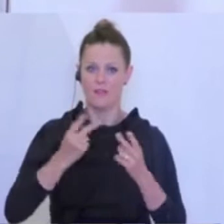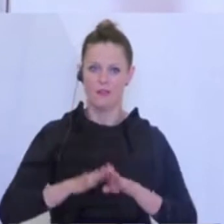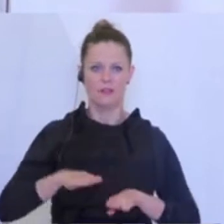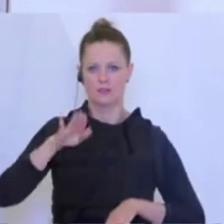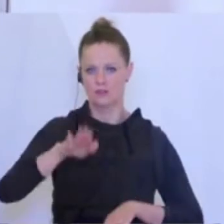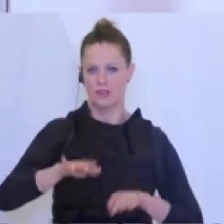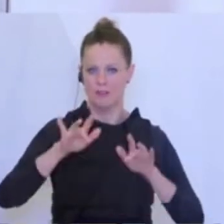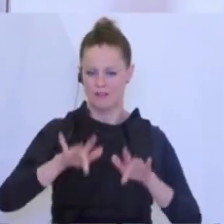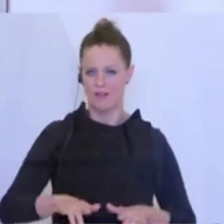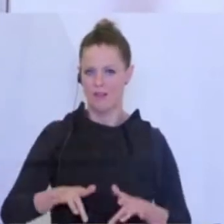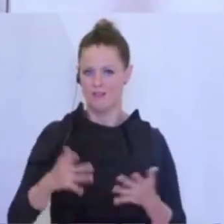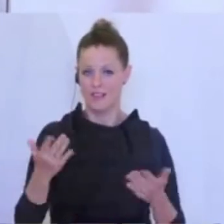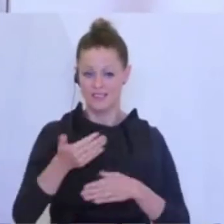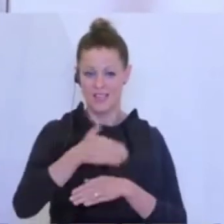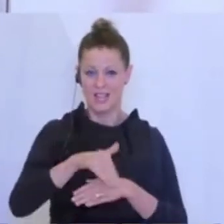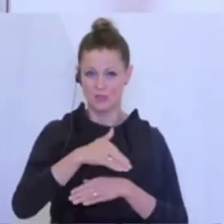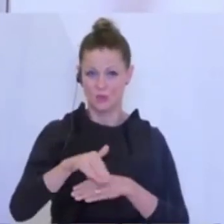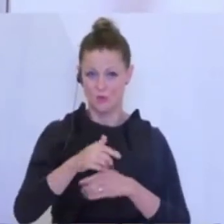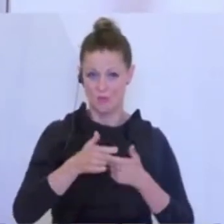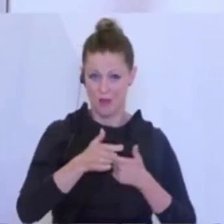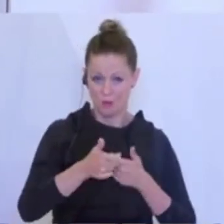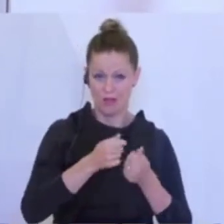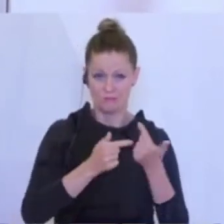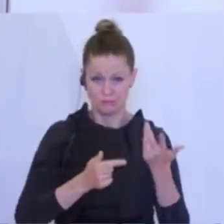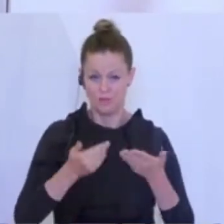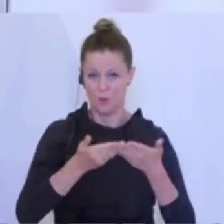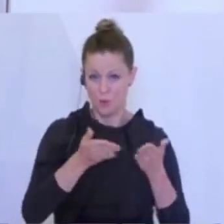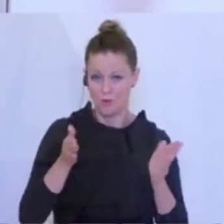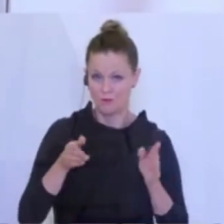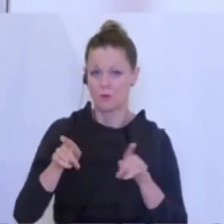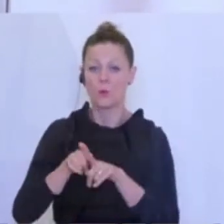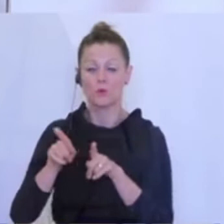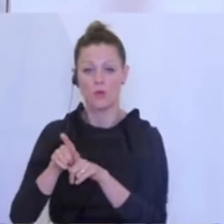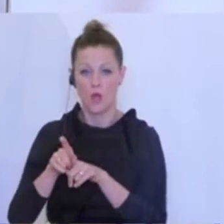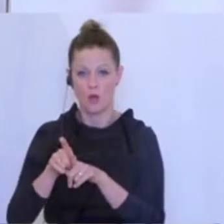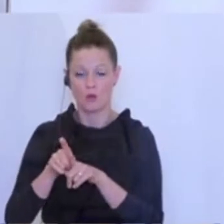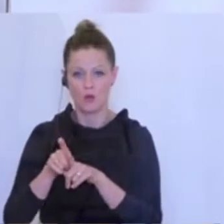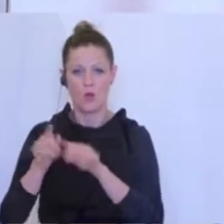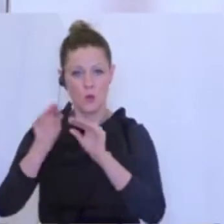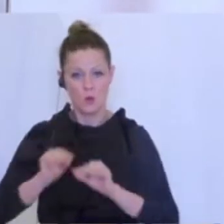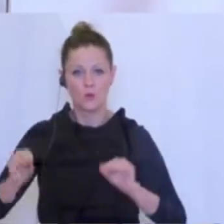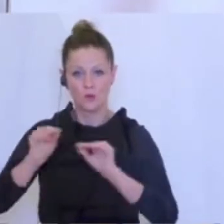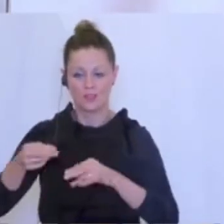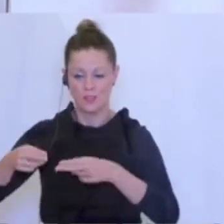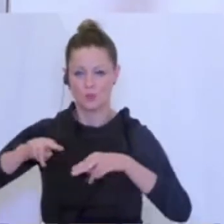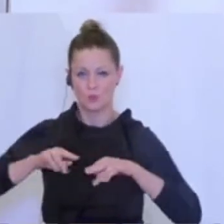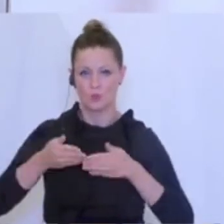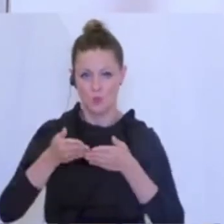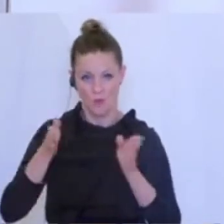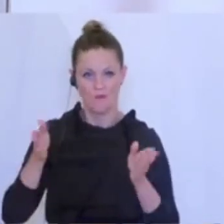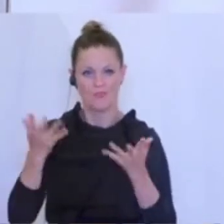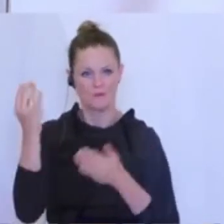gesetzt mit der Öffnung der Gastronomie und gleichzeitig mit der Wiederöffnung auch des Unterrichts an den Schulen.